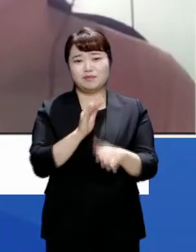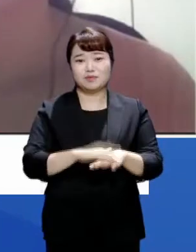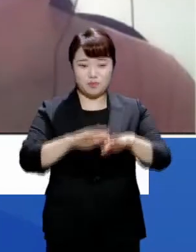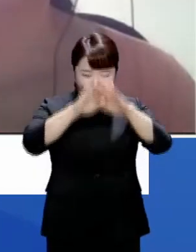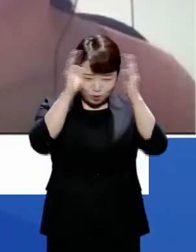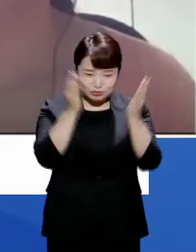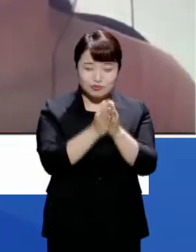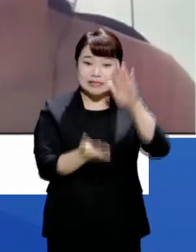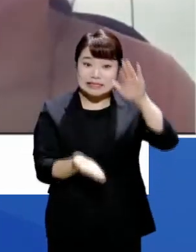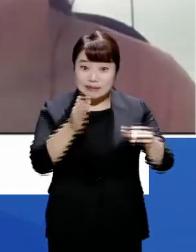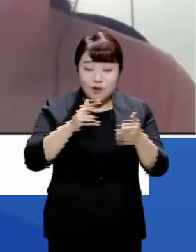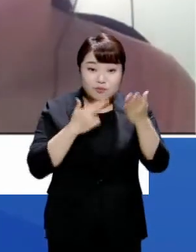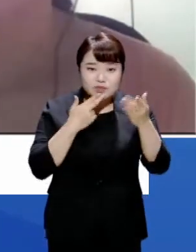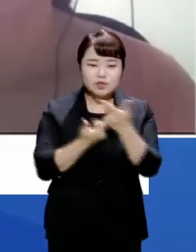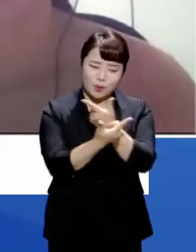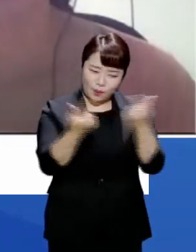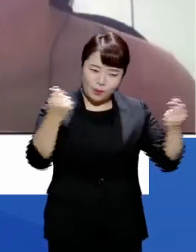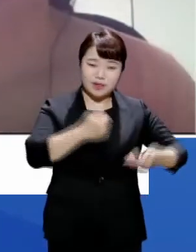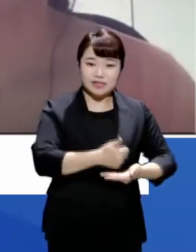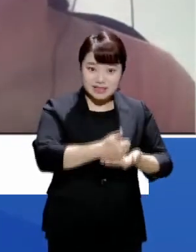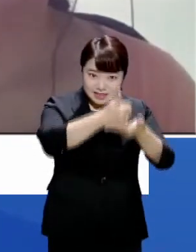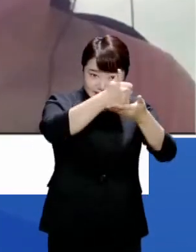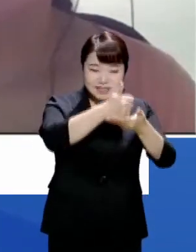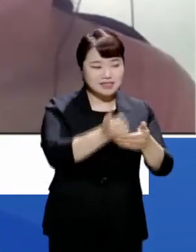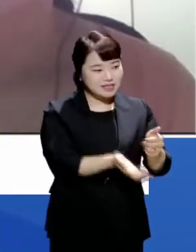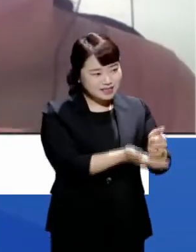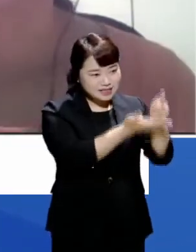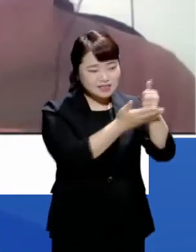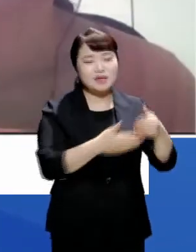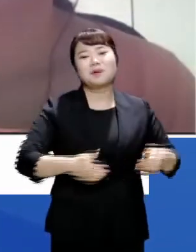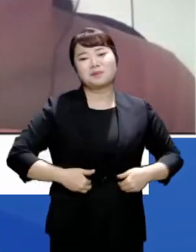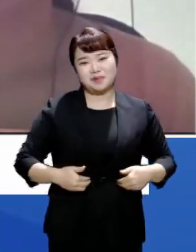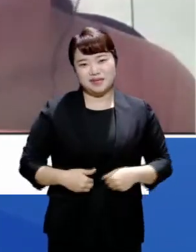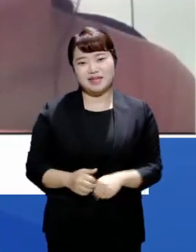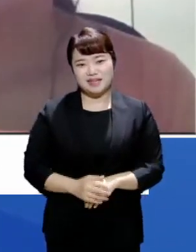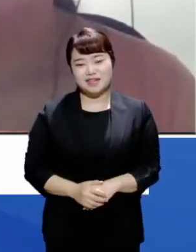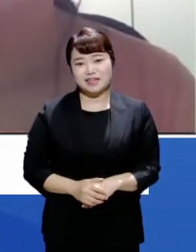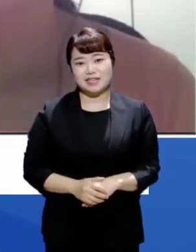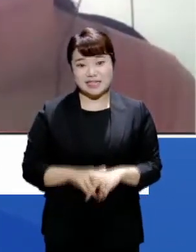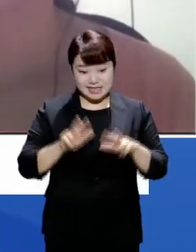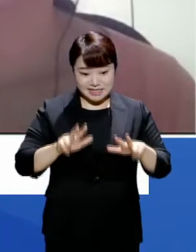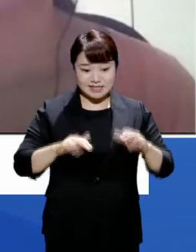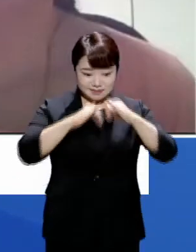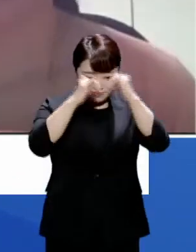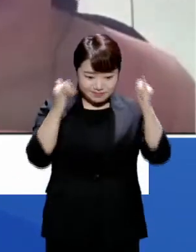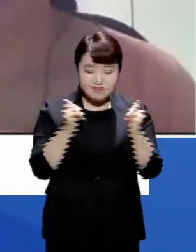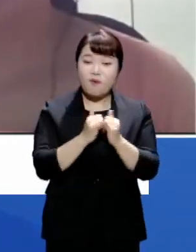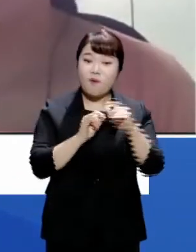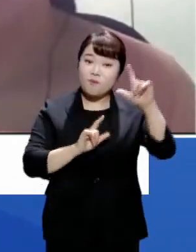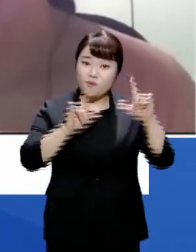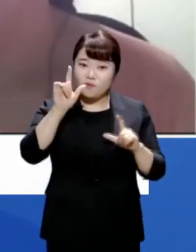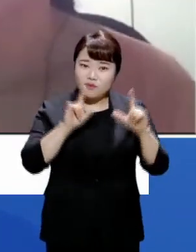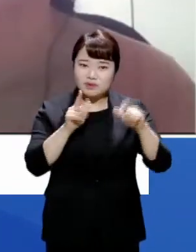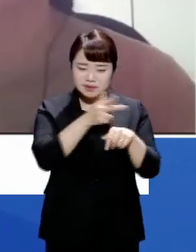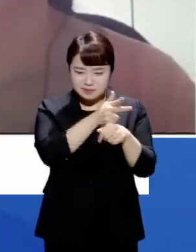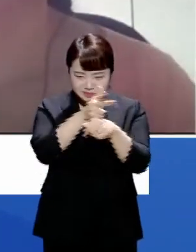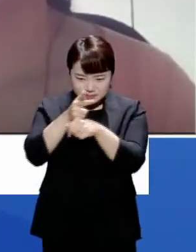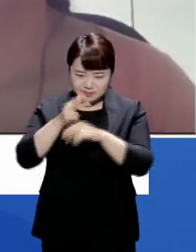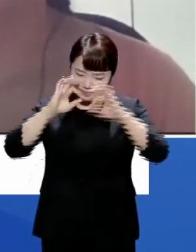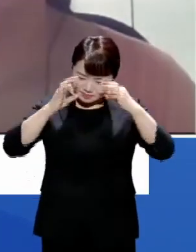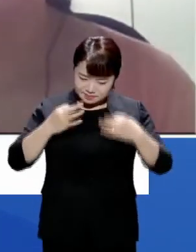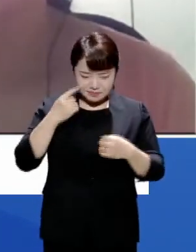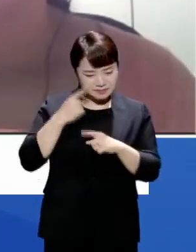차별받지 않고 존중받아야 될 존재들인데요. 우리가 살고 있는 현재를 조금 영화를 통해서 되돌아보고